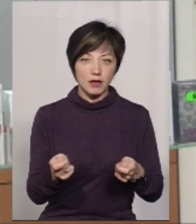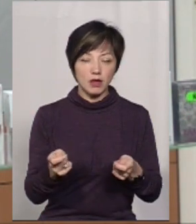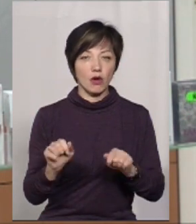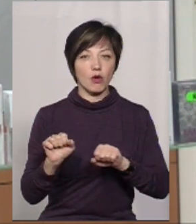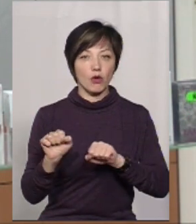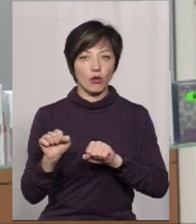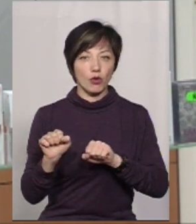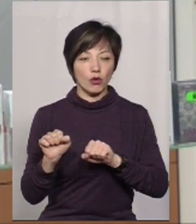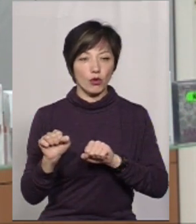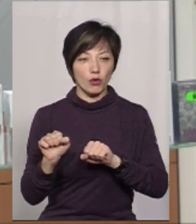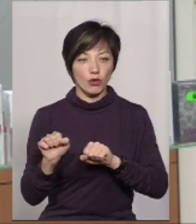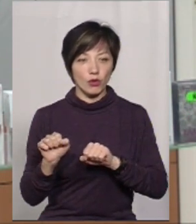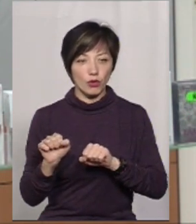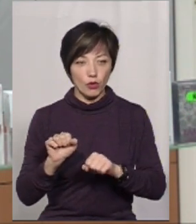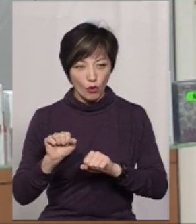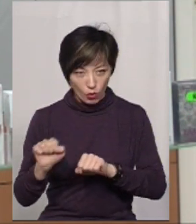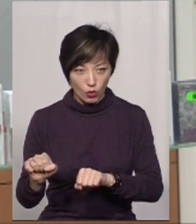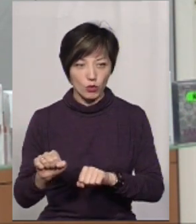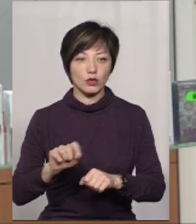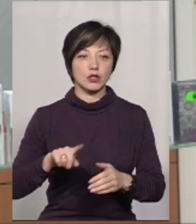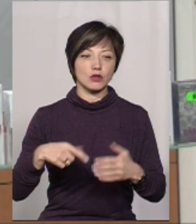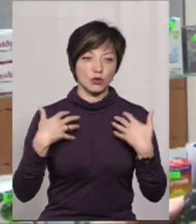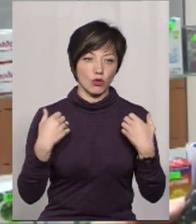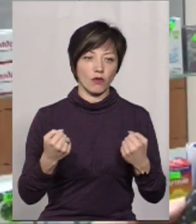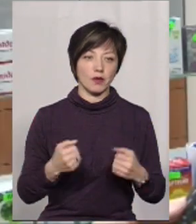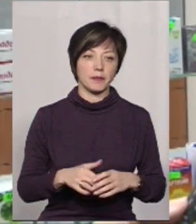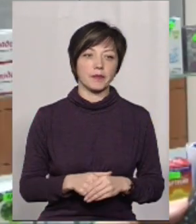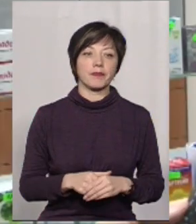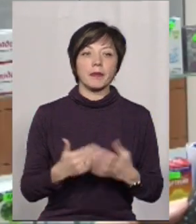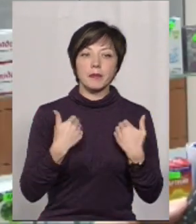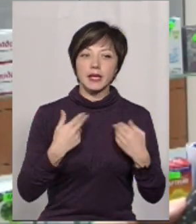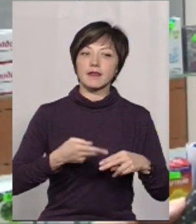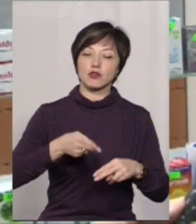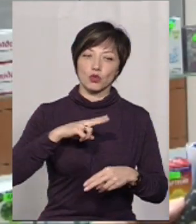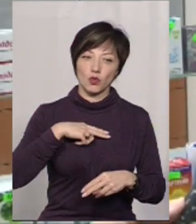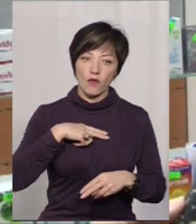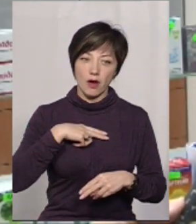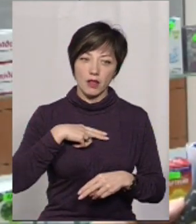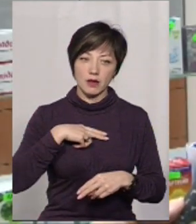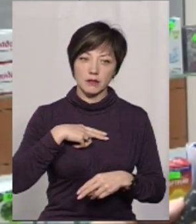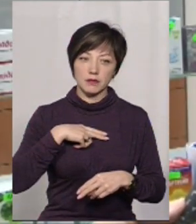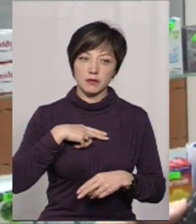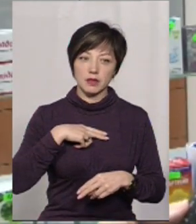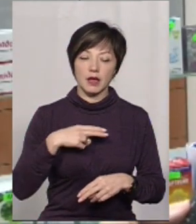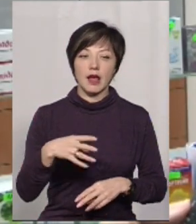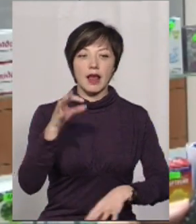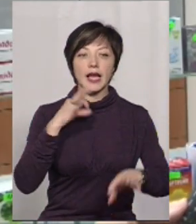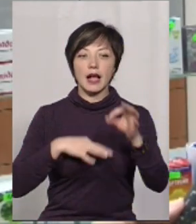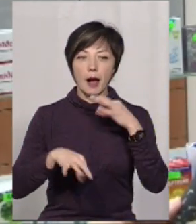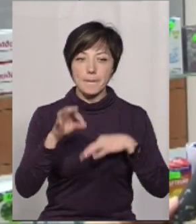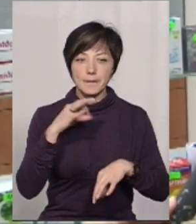міське управління охорони здоров'я. Мені відшкодували ліками